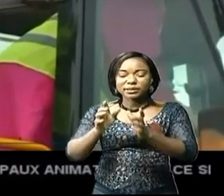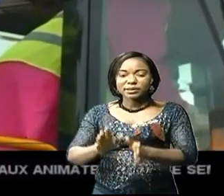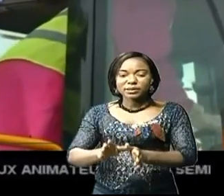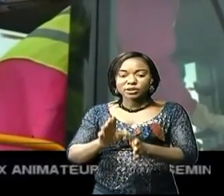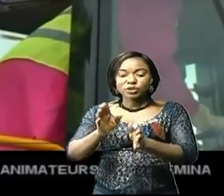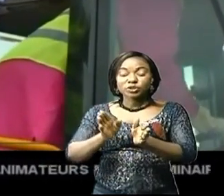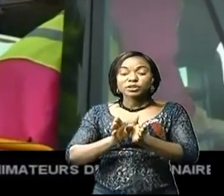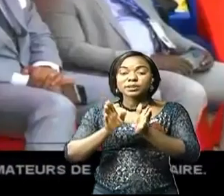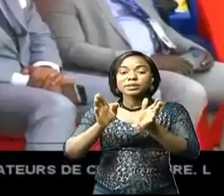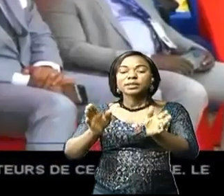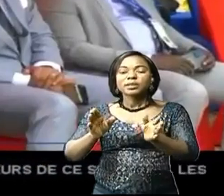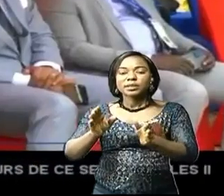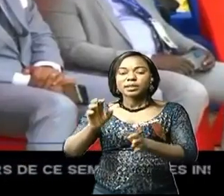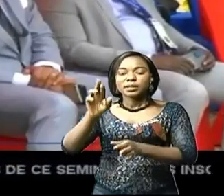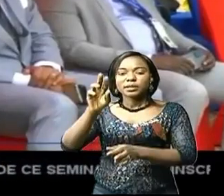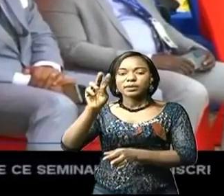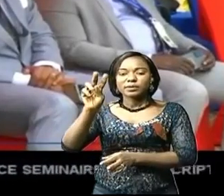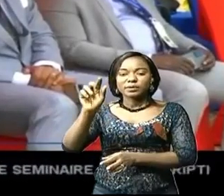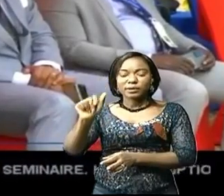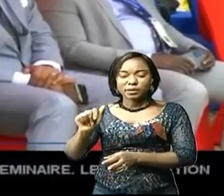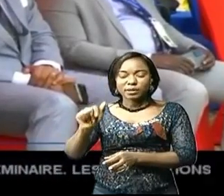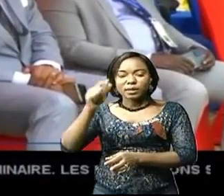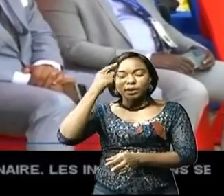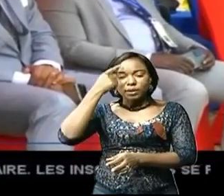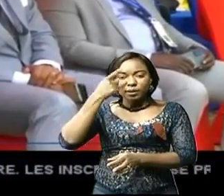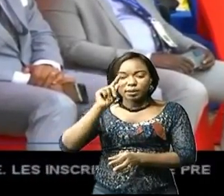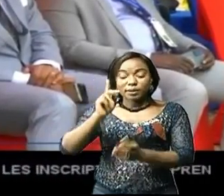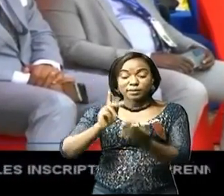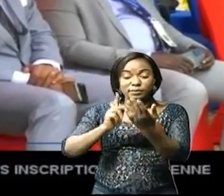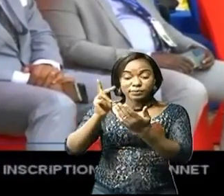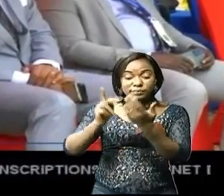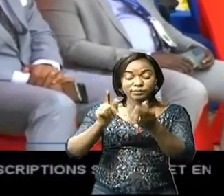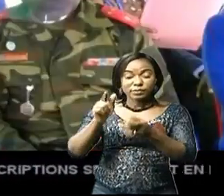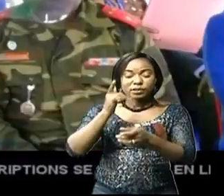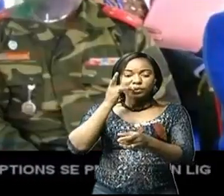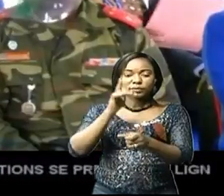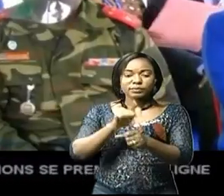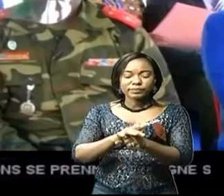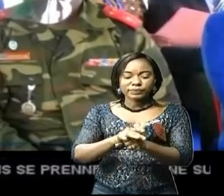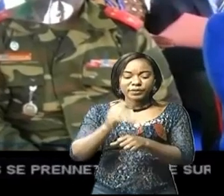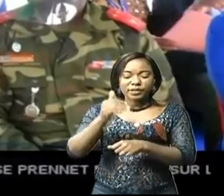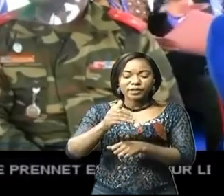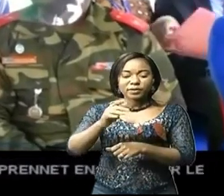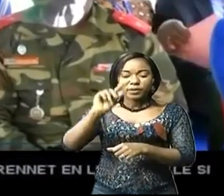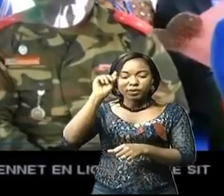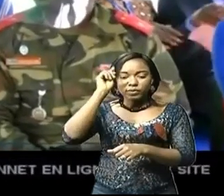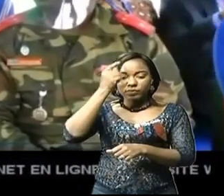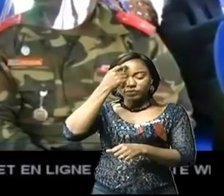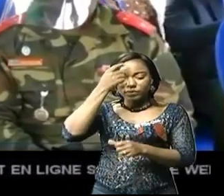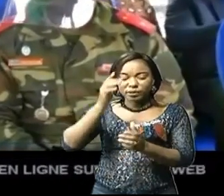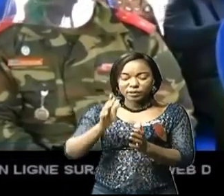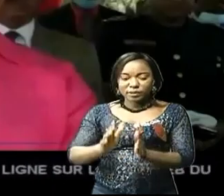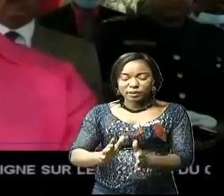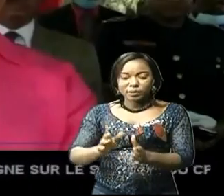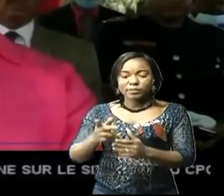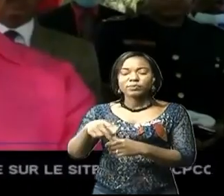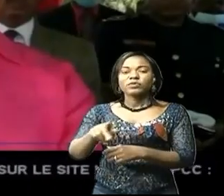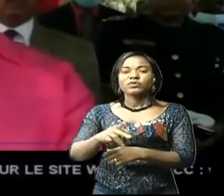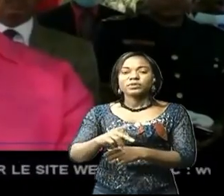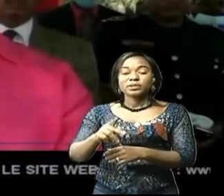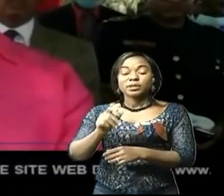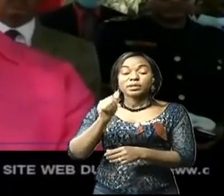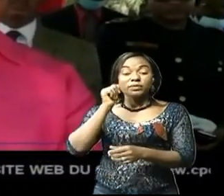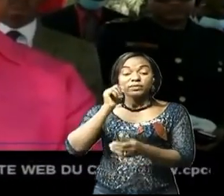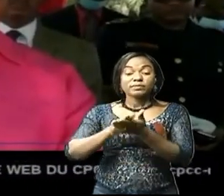qui s'est personnellement impliqué pour la matérialisation de ce projet. Devant les gouverneurs de province et d'intérim, Jeannette Longa-Moussamba